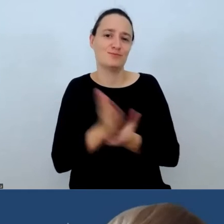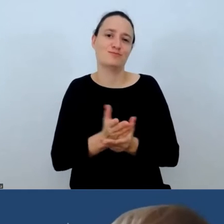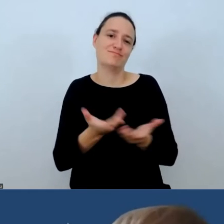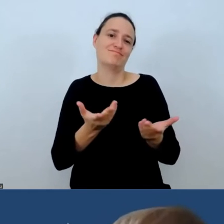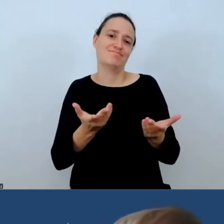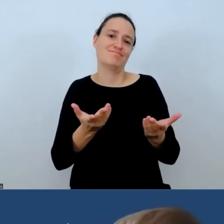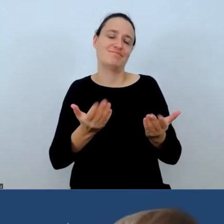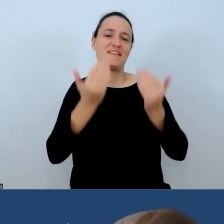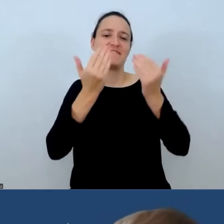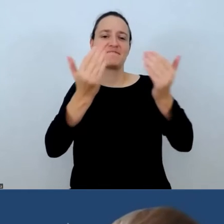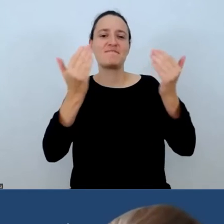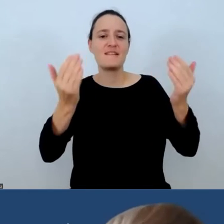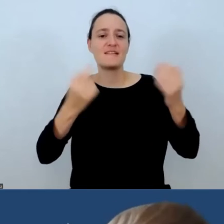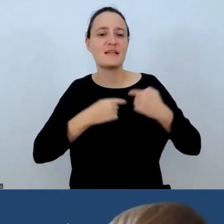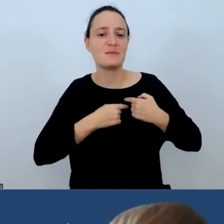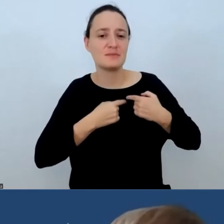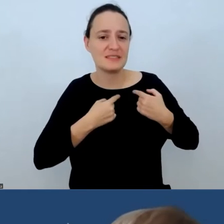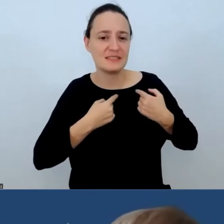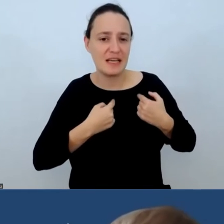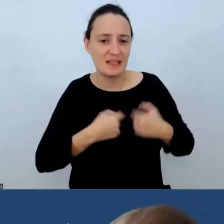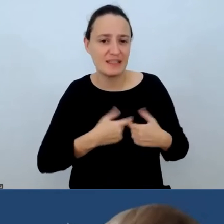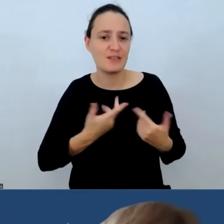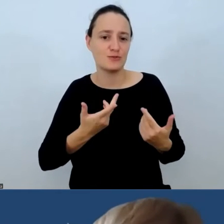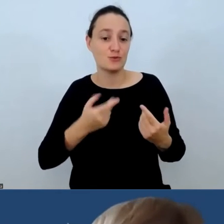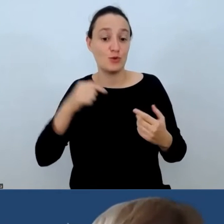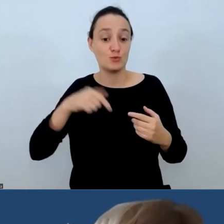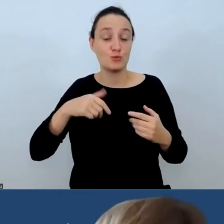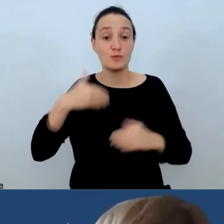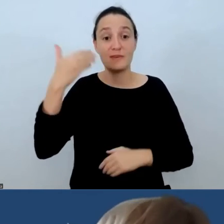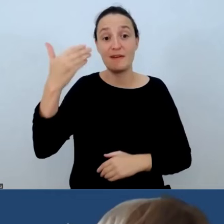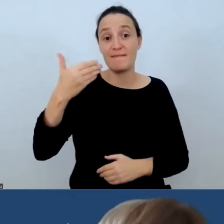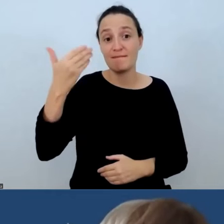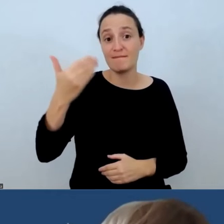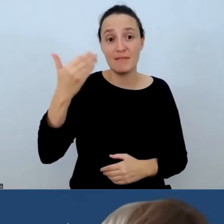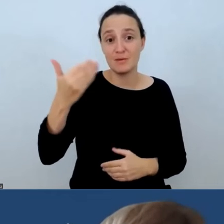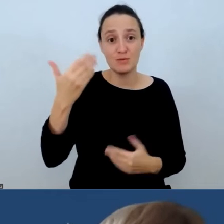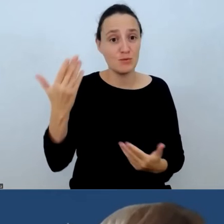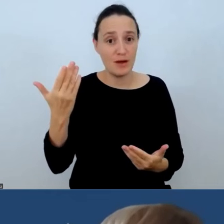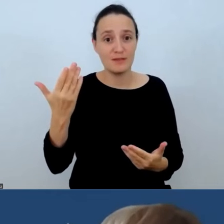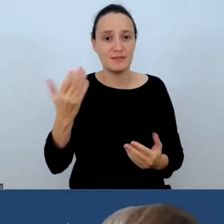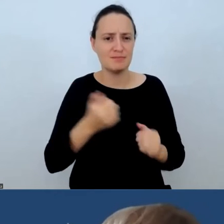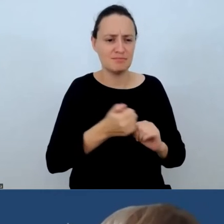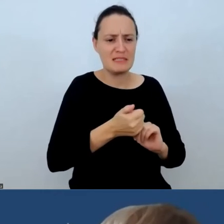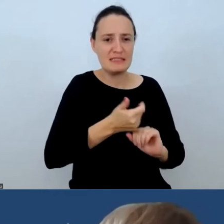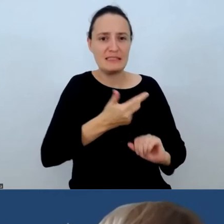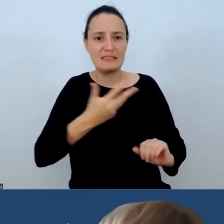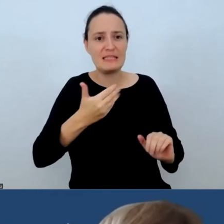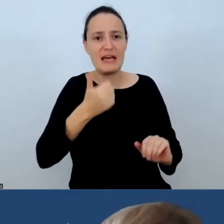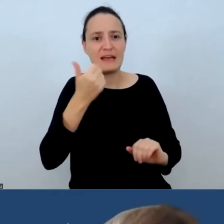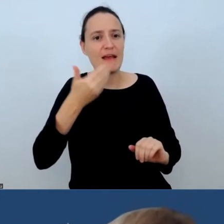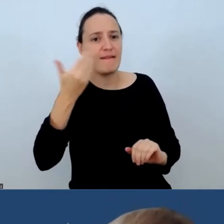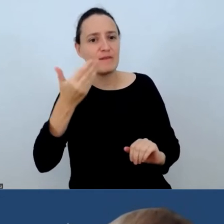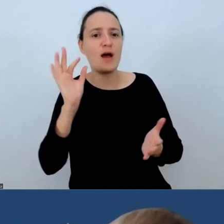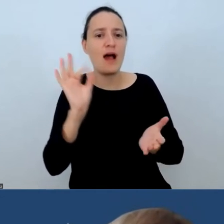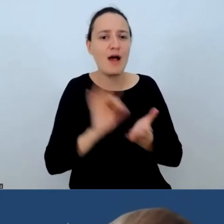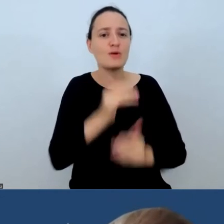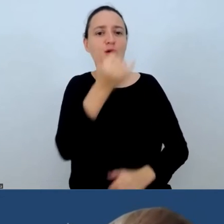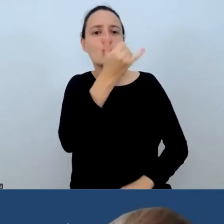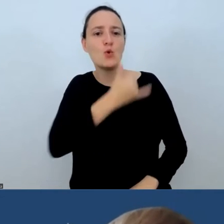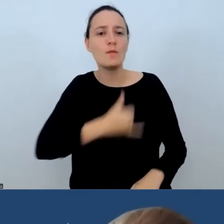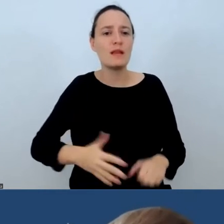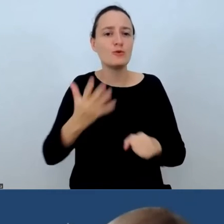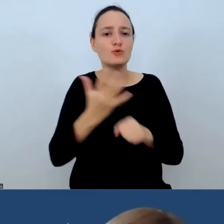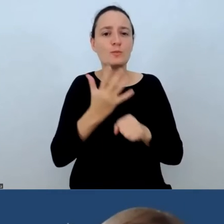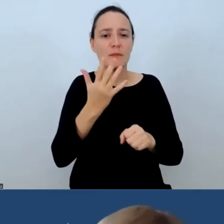witam wszystkich na jednym z wykładów serii wykładów, który przypada na 50-lecie Instytutu